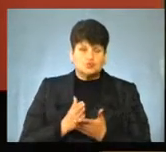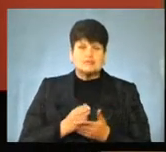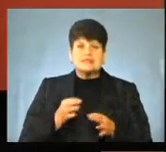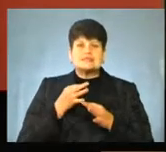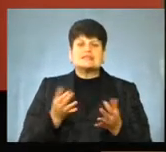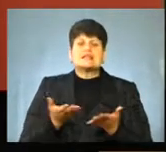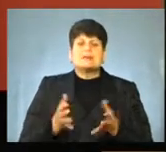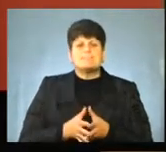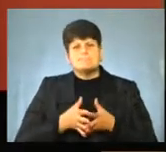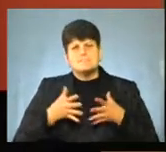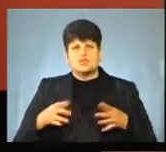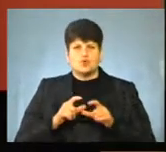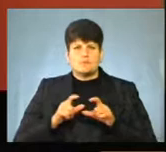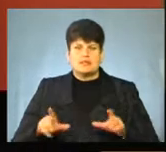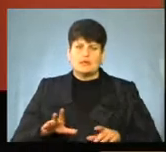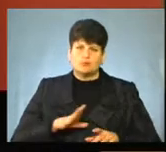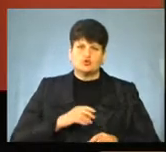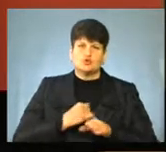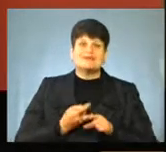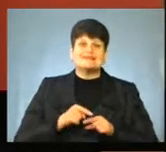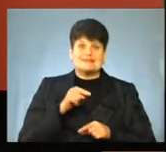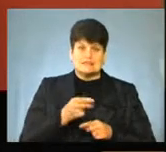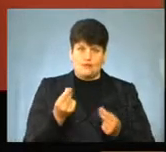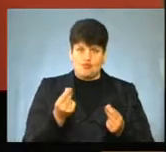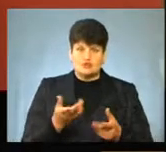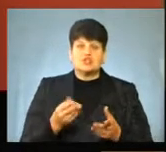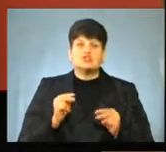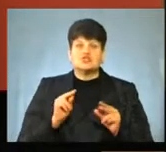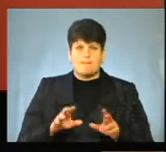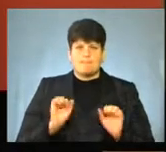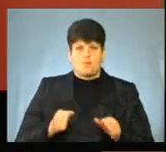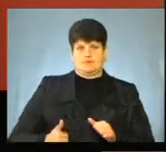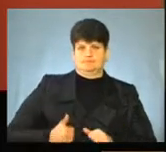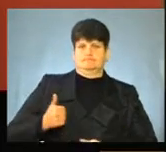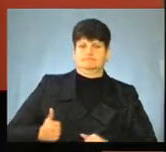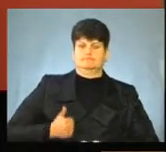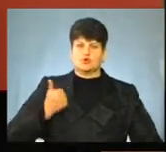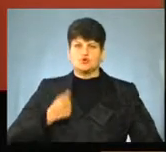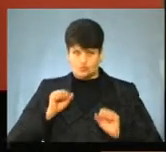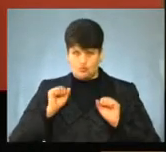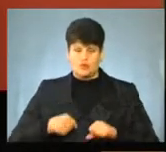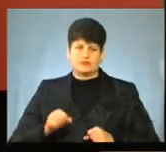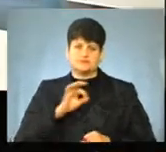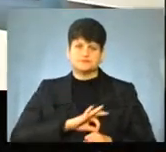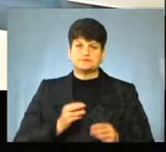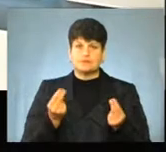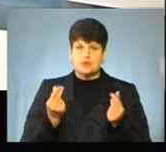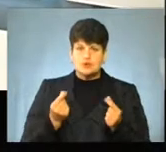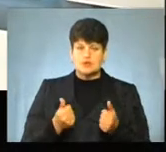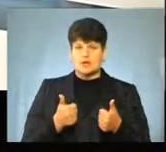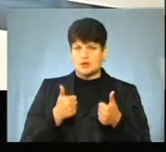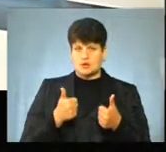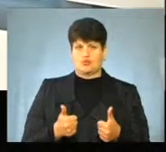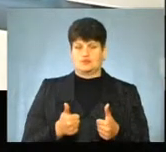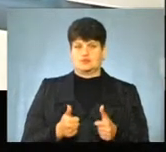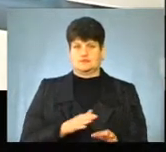Скажіть, які найбільші об'єкти, найвагоміші були зроблені за ці кошти, чим громади можуть пишатися, що вони спромоглися освоїти і хороший